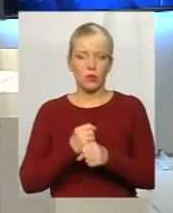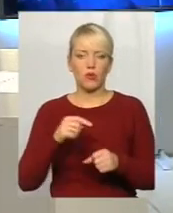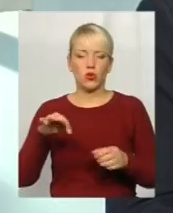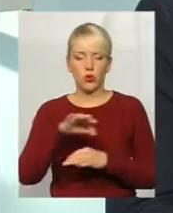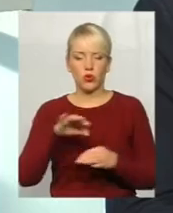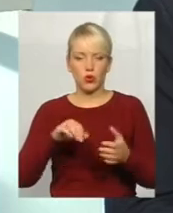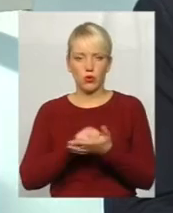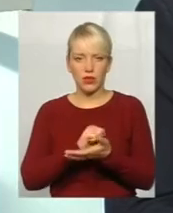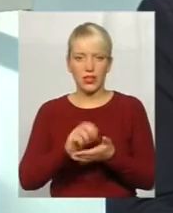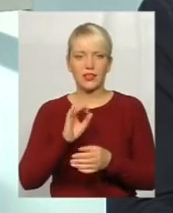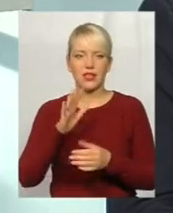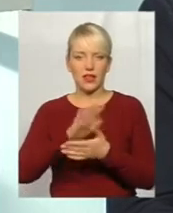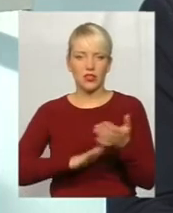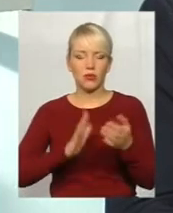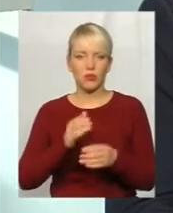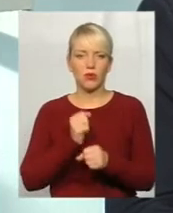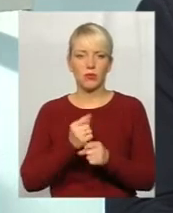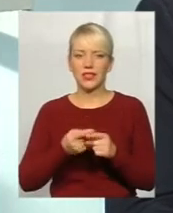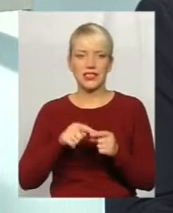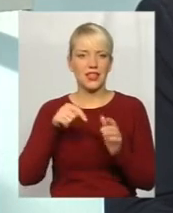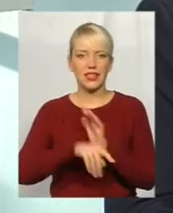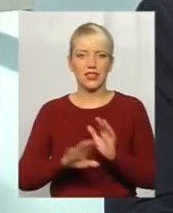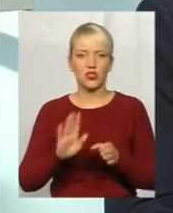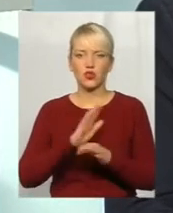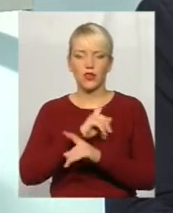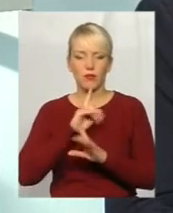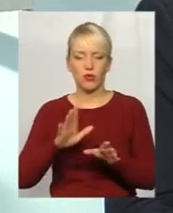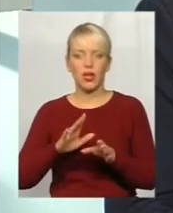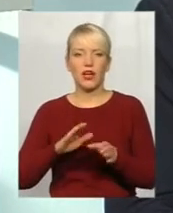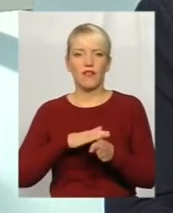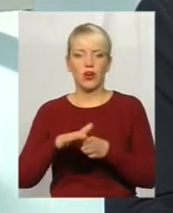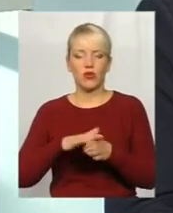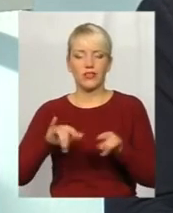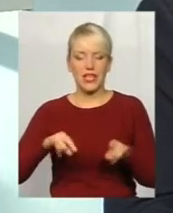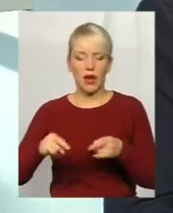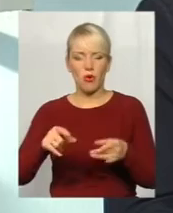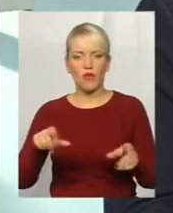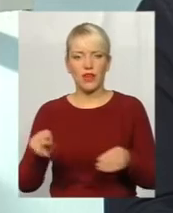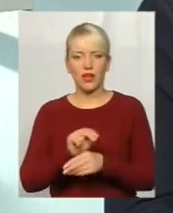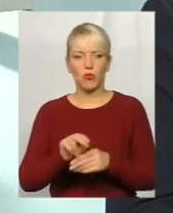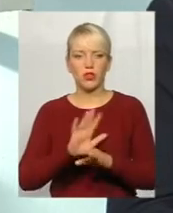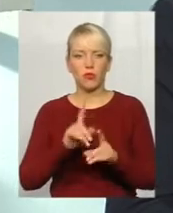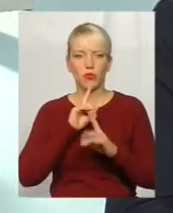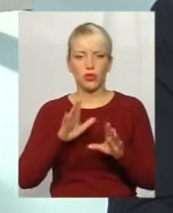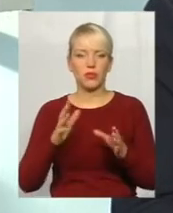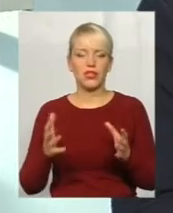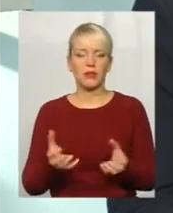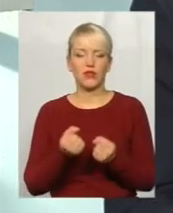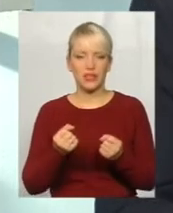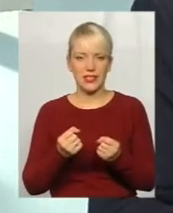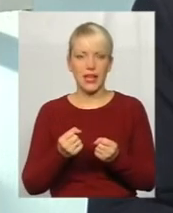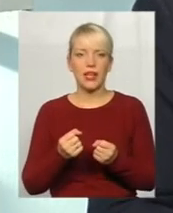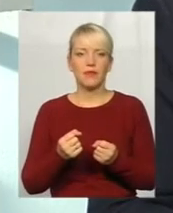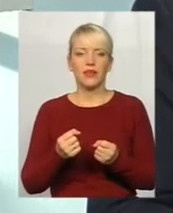подальше будемо робити. Це не значить, що не буде виконуватись ямковий ремонт, не буде підтримуватись благоустрої території. Що стосується площадок?